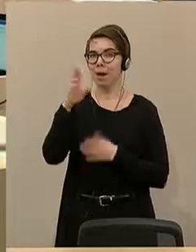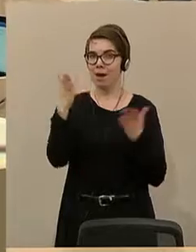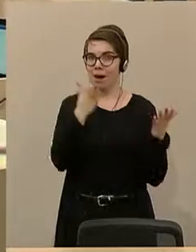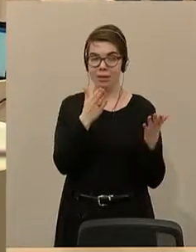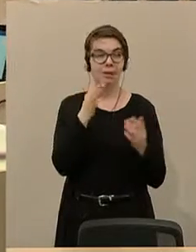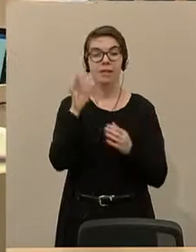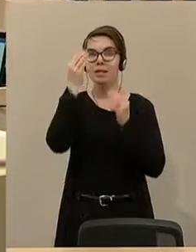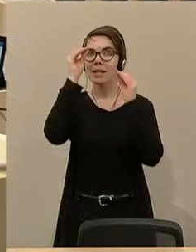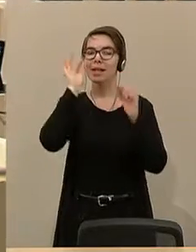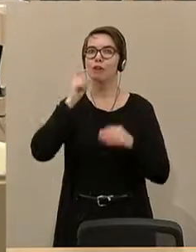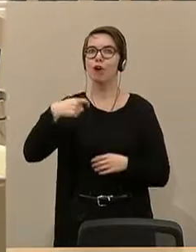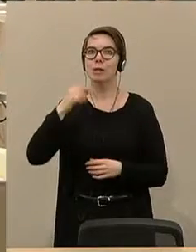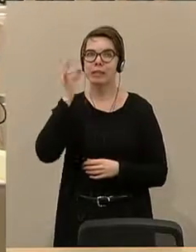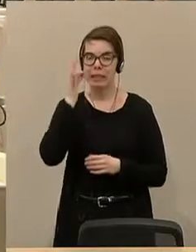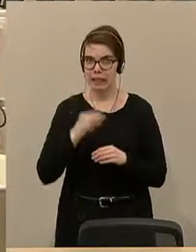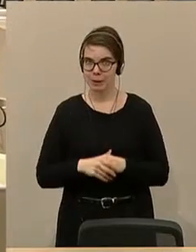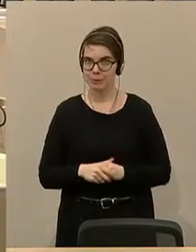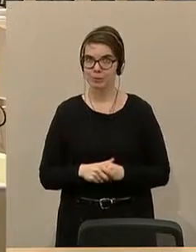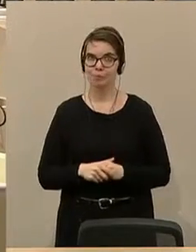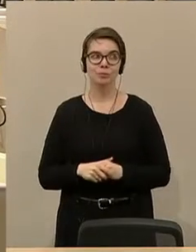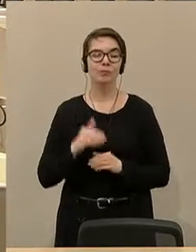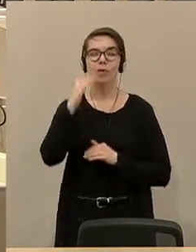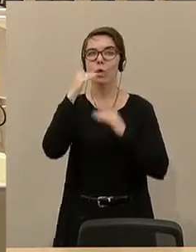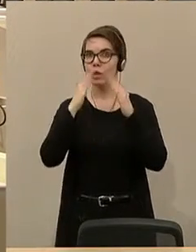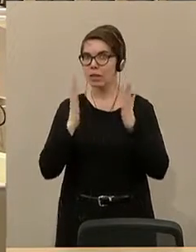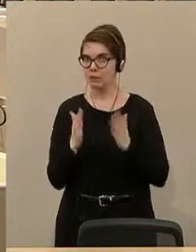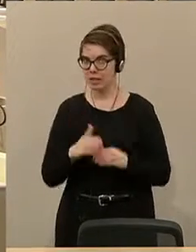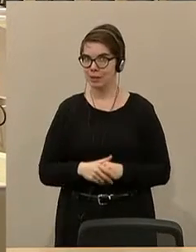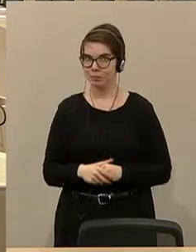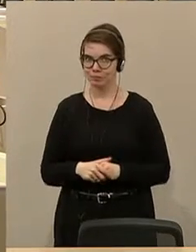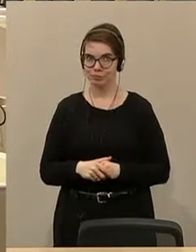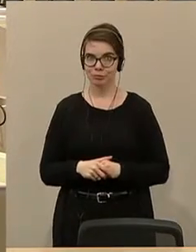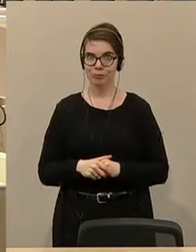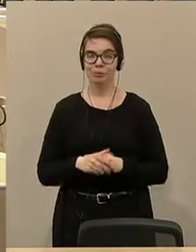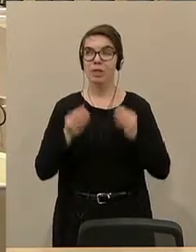ein. Die Initiative hatte bereits vor dem Einlangen im Nationalrat über 46.000 Unterschriften gesammelt. gesammelt.